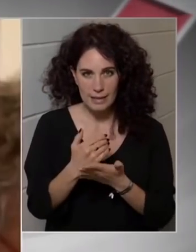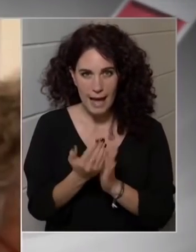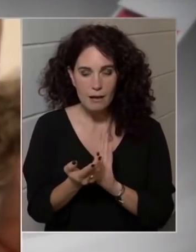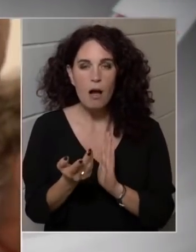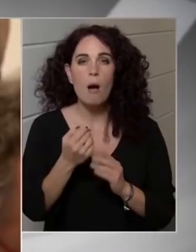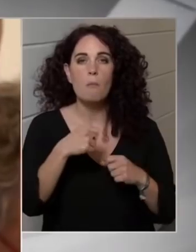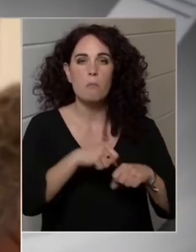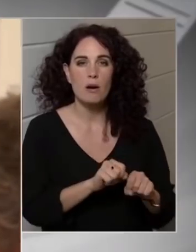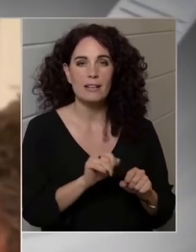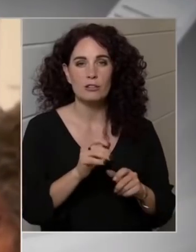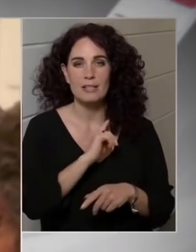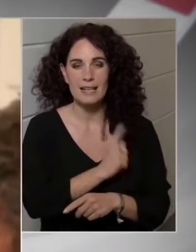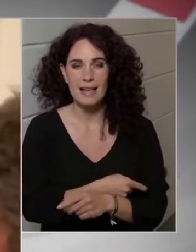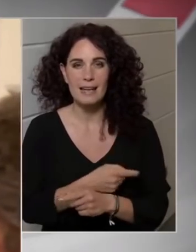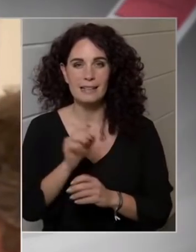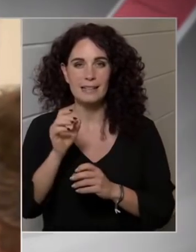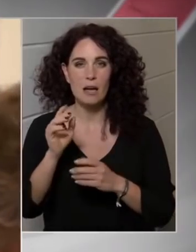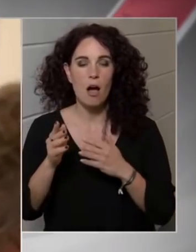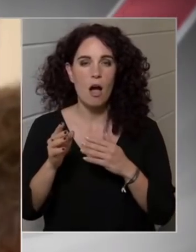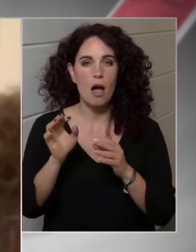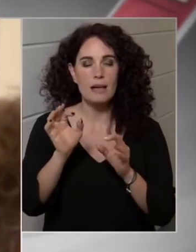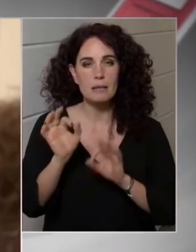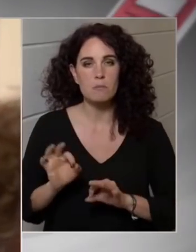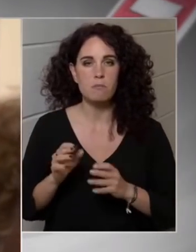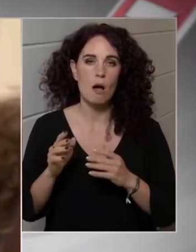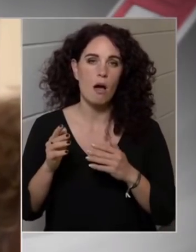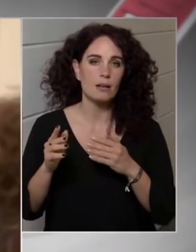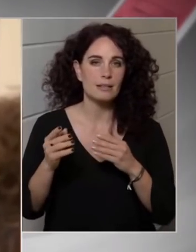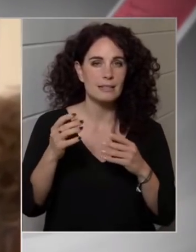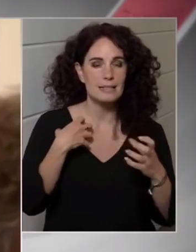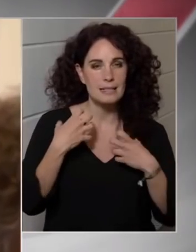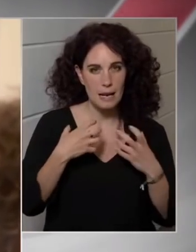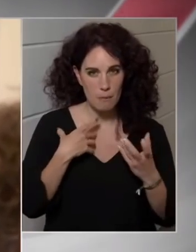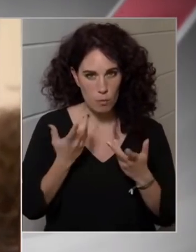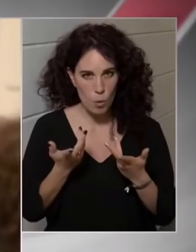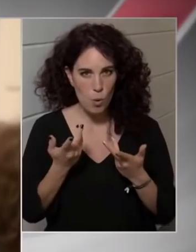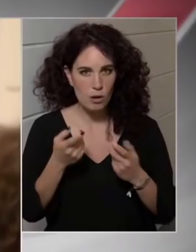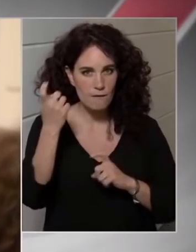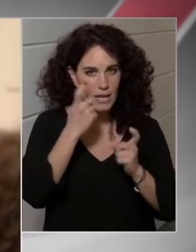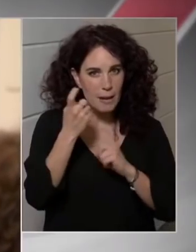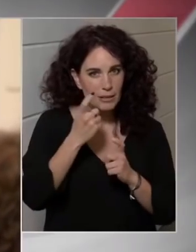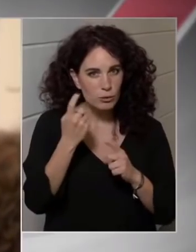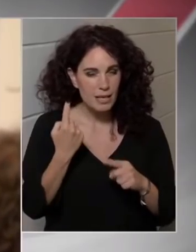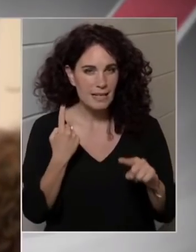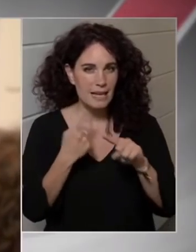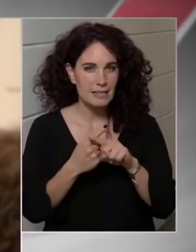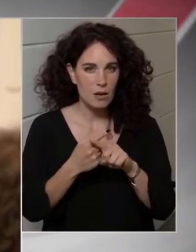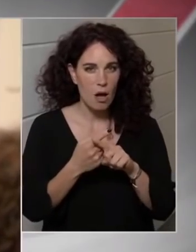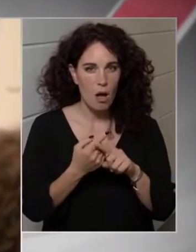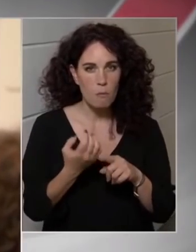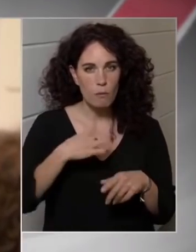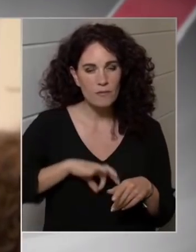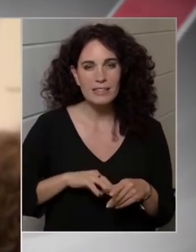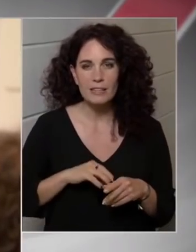energiaipar szereplői a kormány véleményét arról, hogy ez a haszon extra profit, és hogy nem fognak árat emelni?